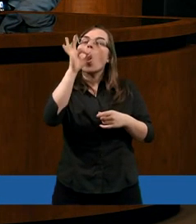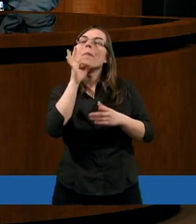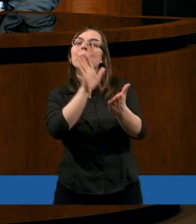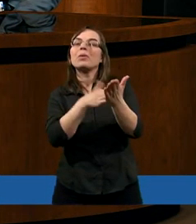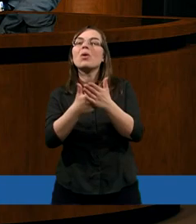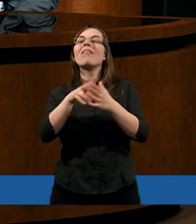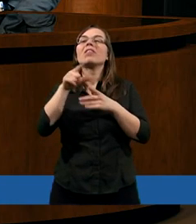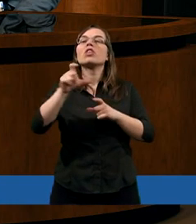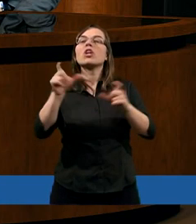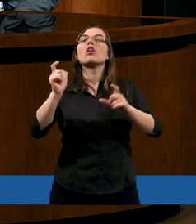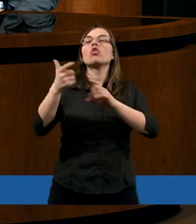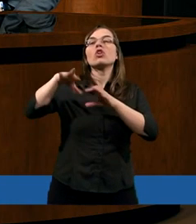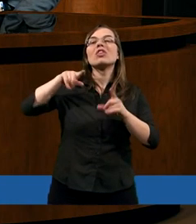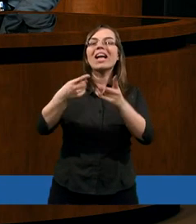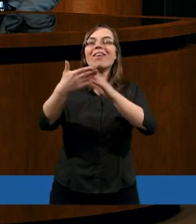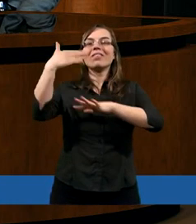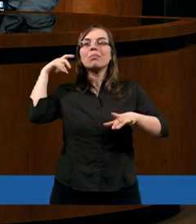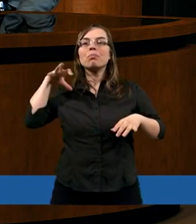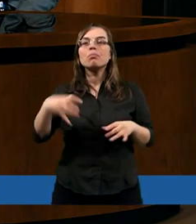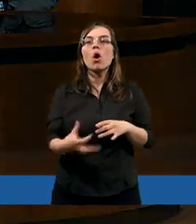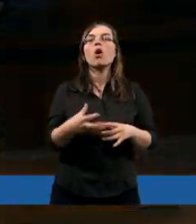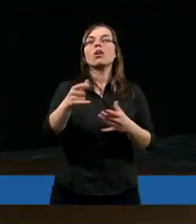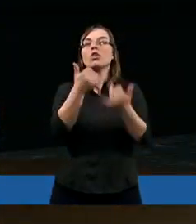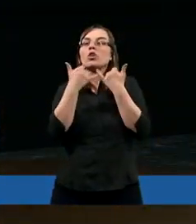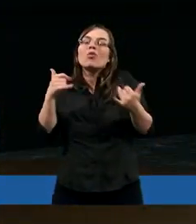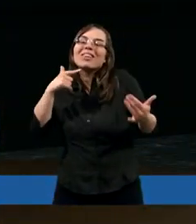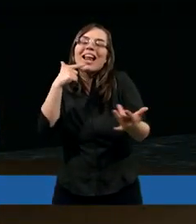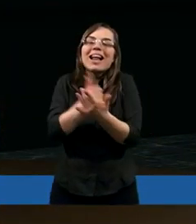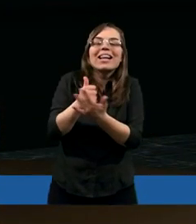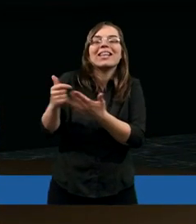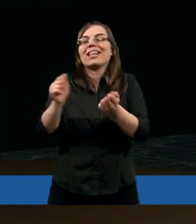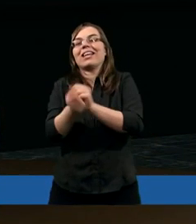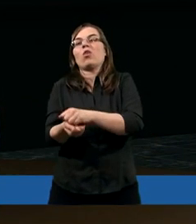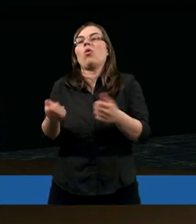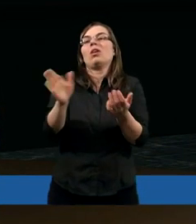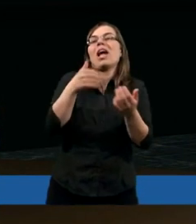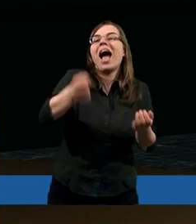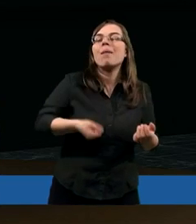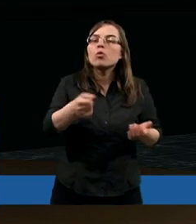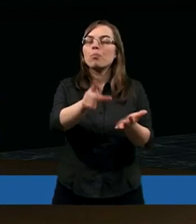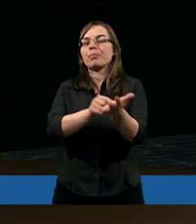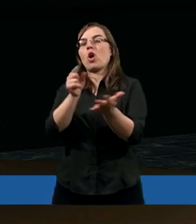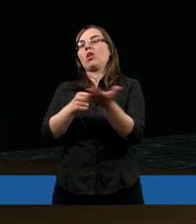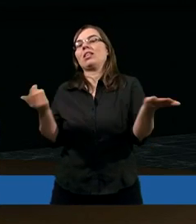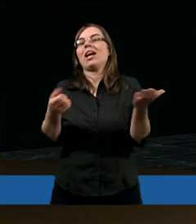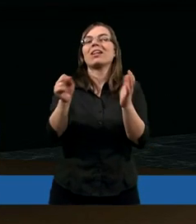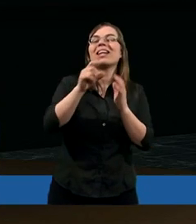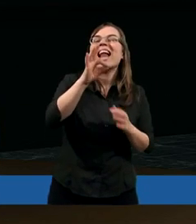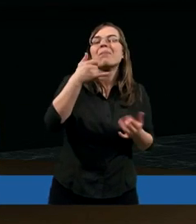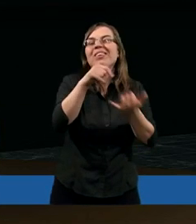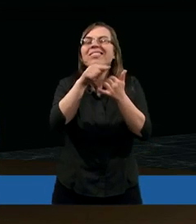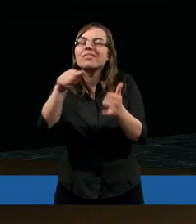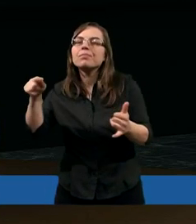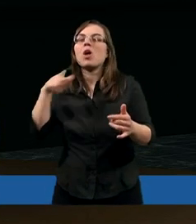tamtych czasach I wieku w zborach są różne listy. Pała, apostoła Piotra, zarówno